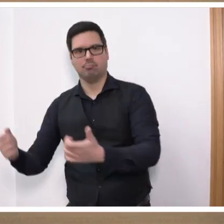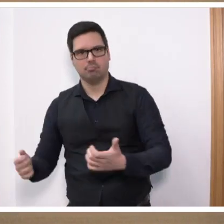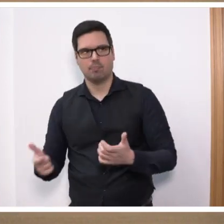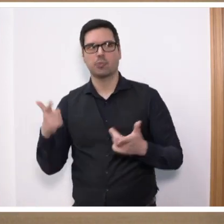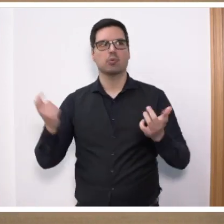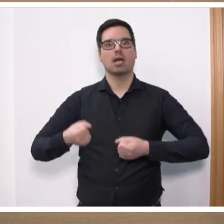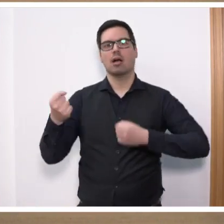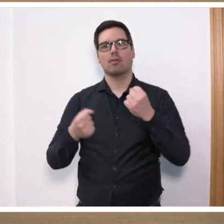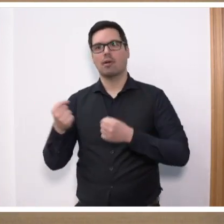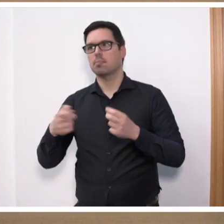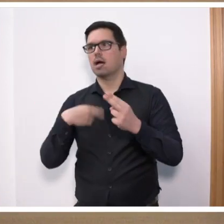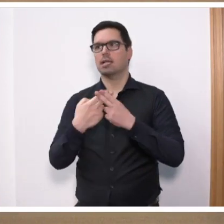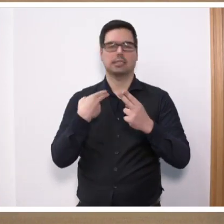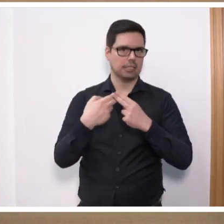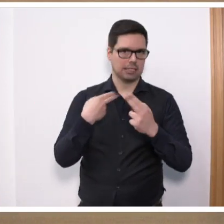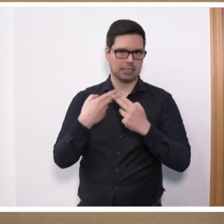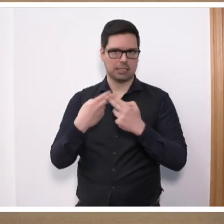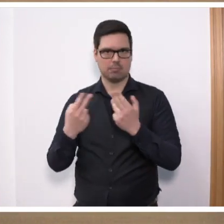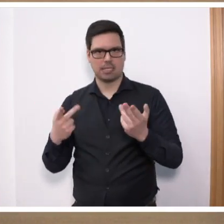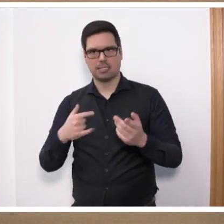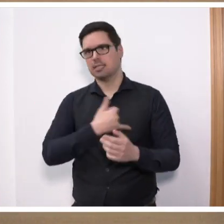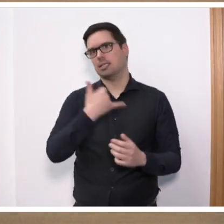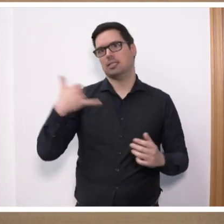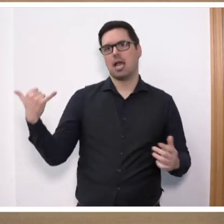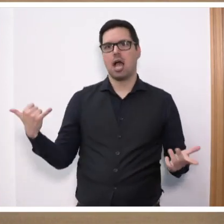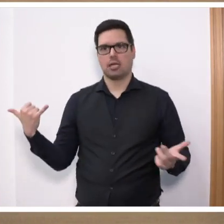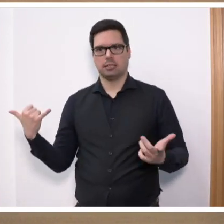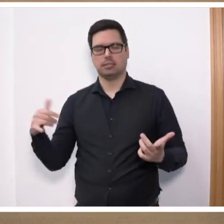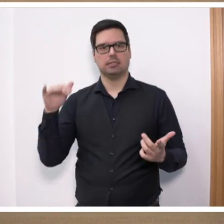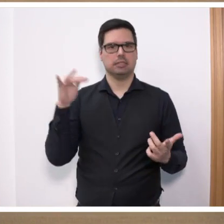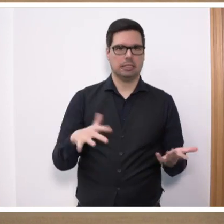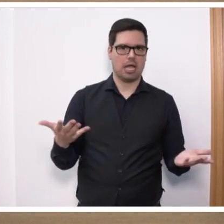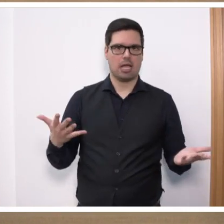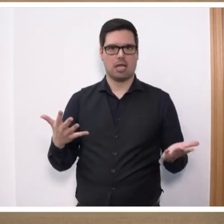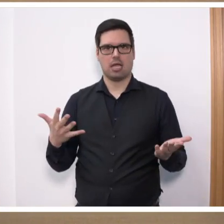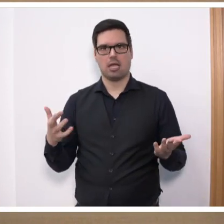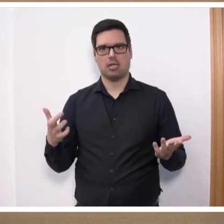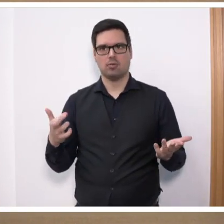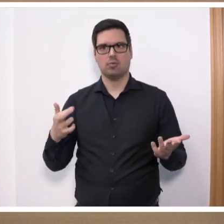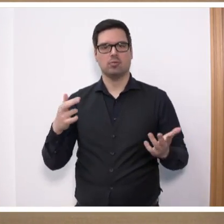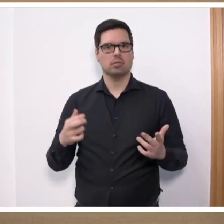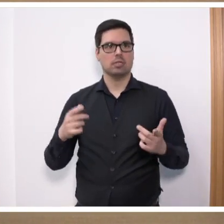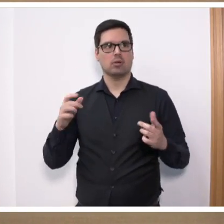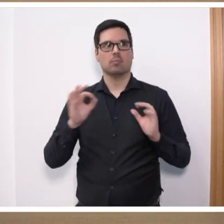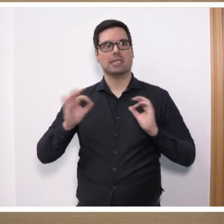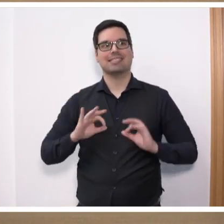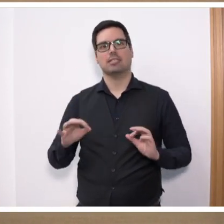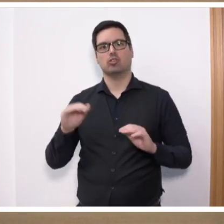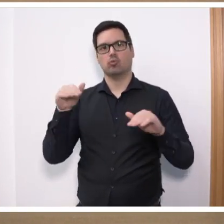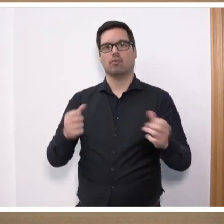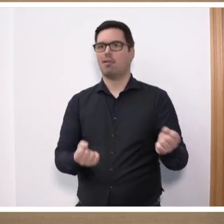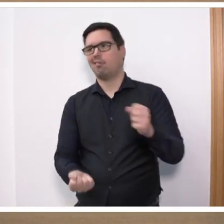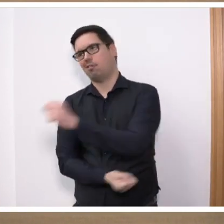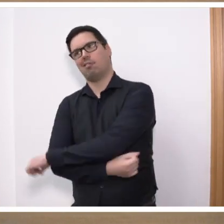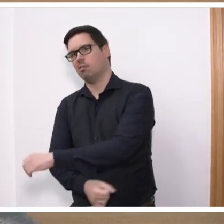Fahrer, der stets angepasst in den Regeln entsprechend seit Jahren vorbildlich unterwegs war und dann aus beispielsweise einem medizinischen Notfall die Lenkung